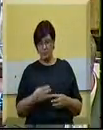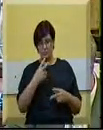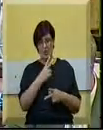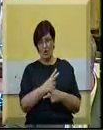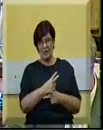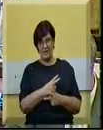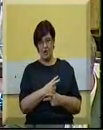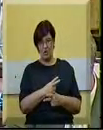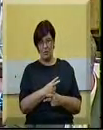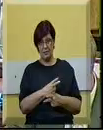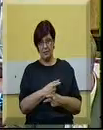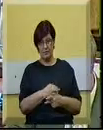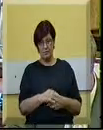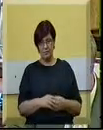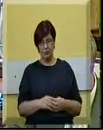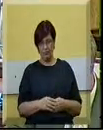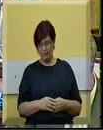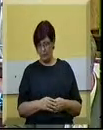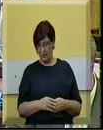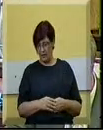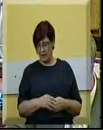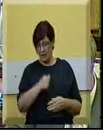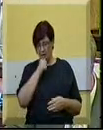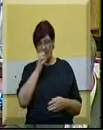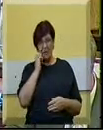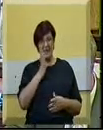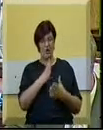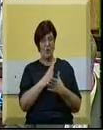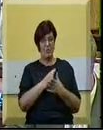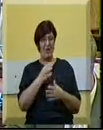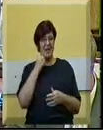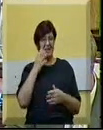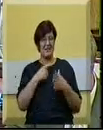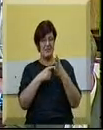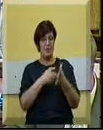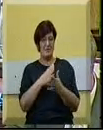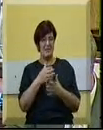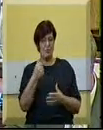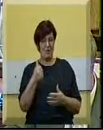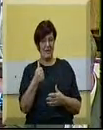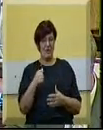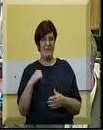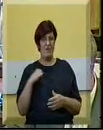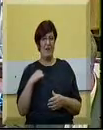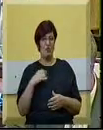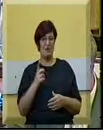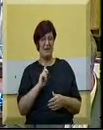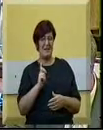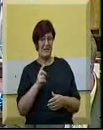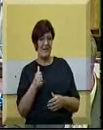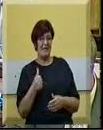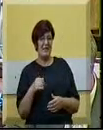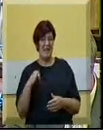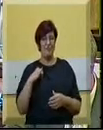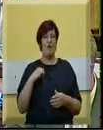države. Ajde, tako ću nazvati. I najgore je bilo onda kada se isticalo jedno. Jer Vojvodina nije jedno,